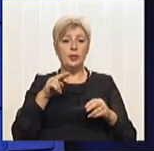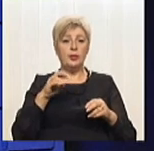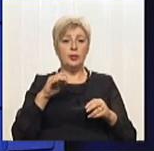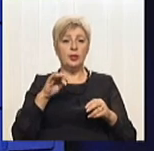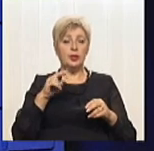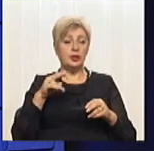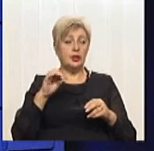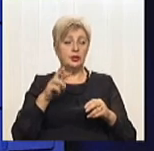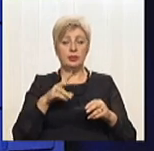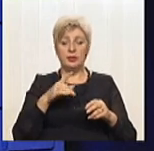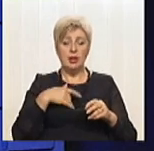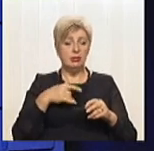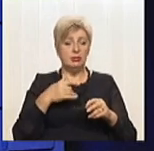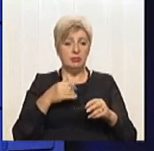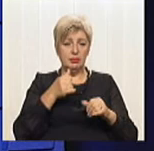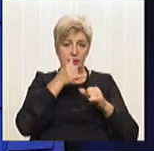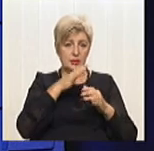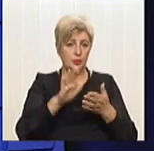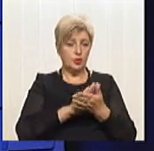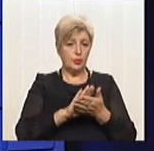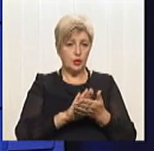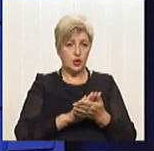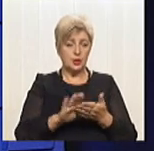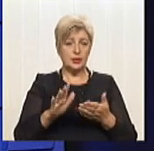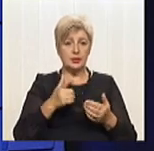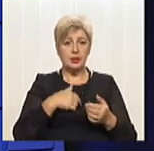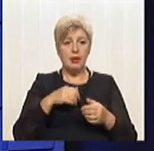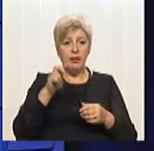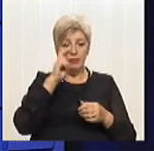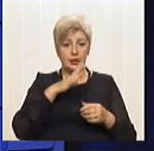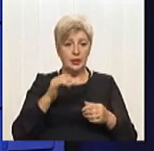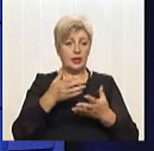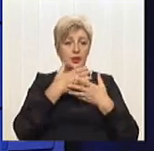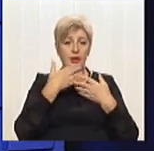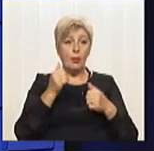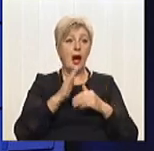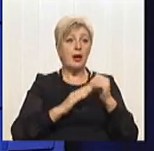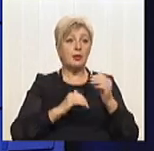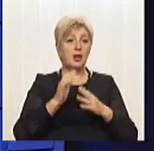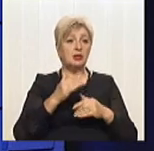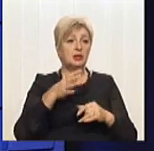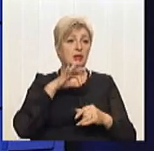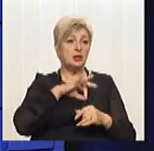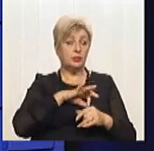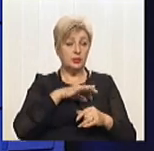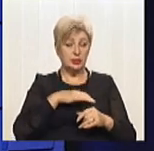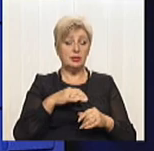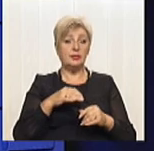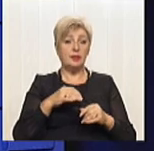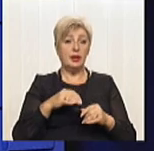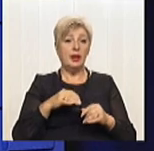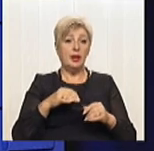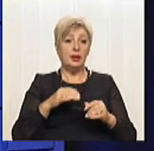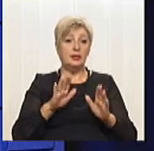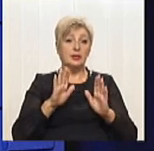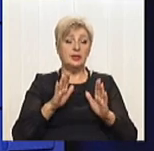Що стосується діоксиду, треба розуміти, що в країні немає практики його застосування. Всі вважають, що це дуже перспективне, це правильно. Але